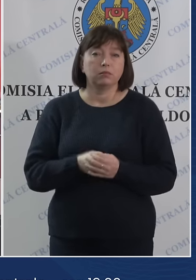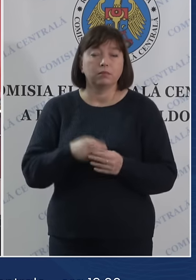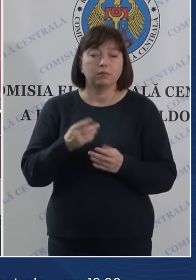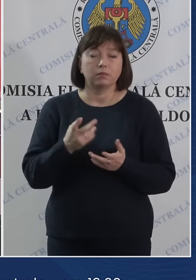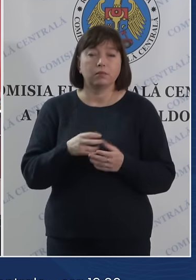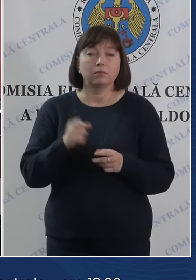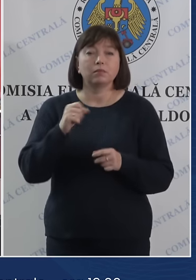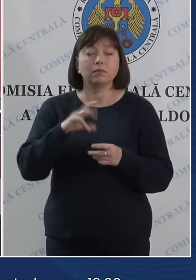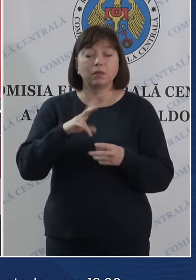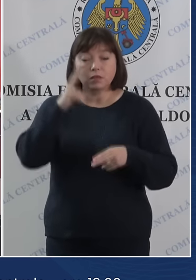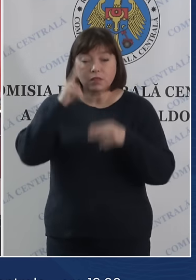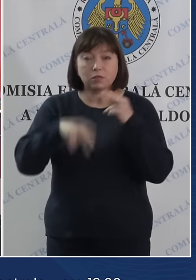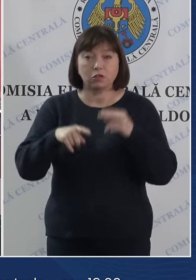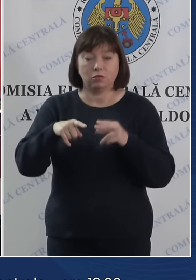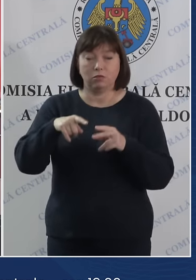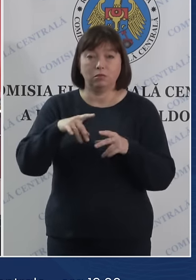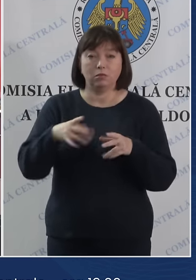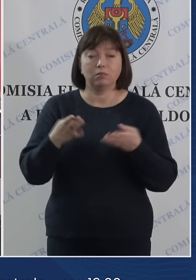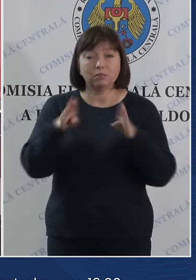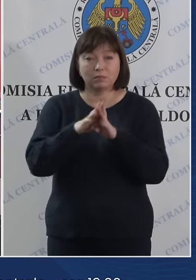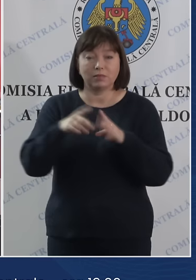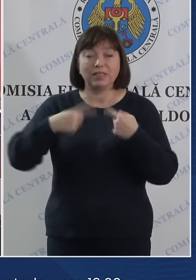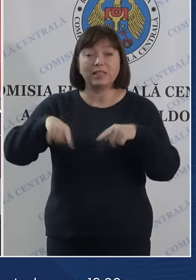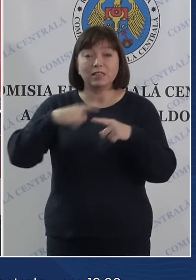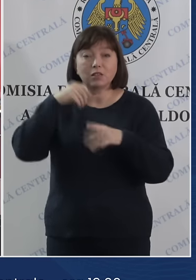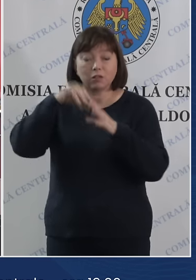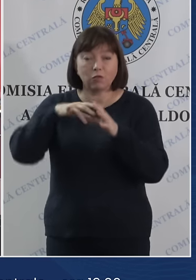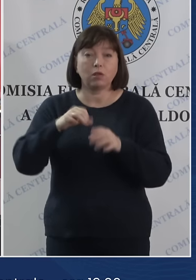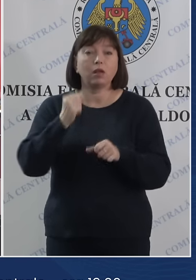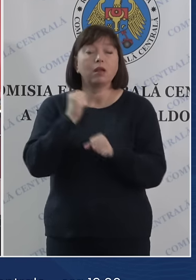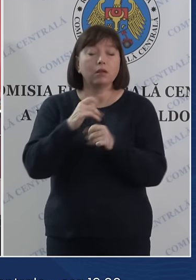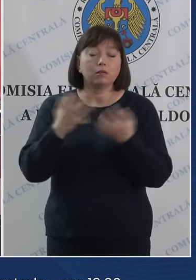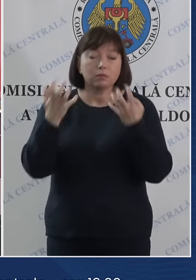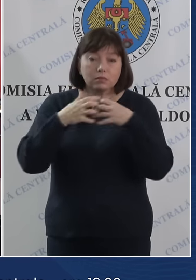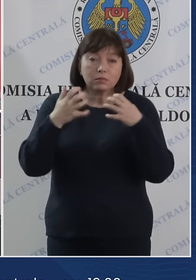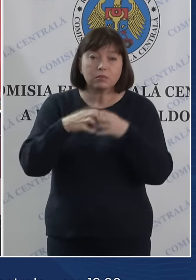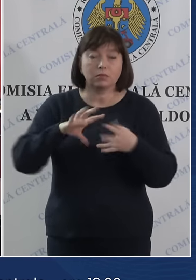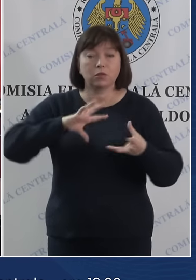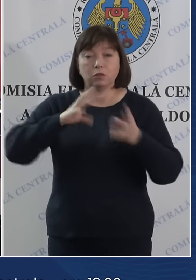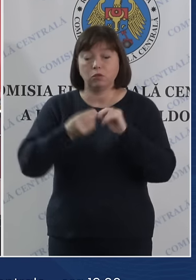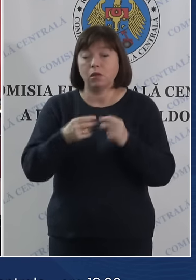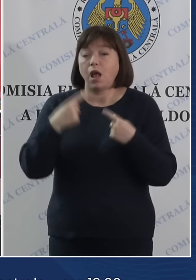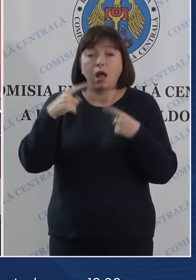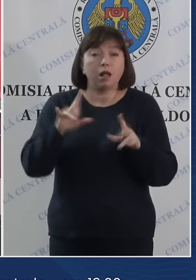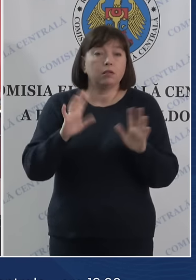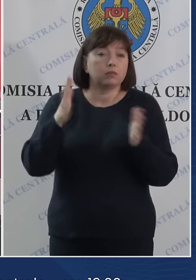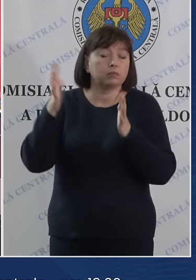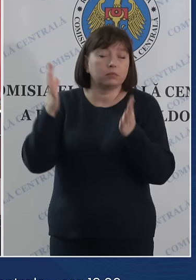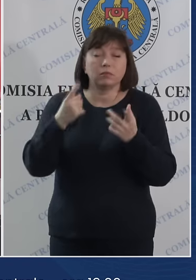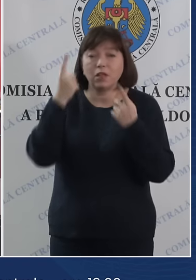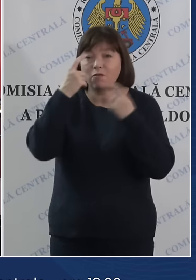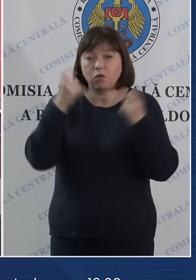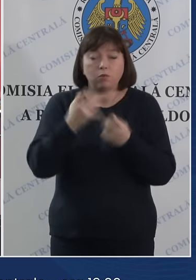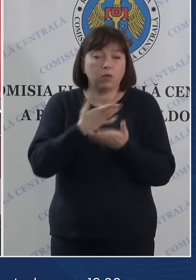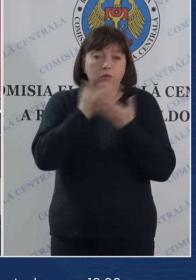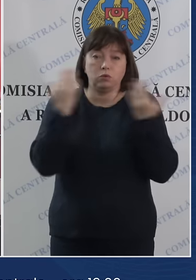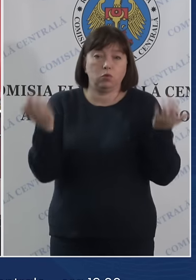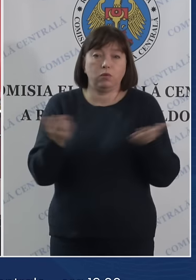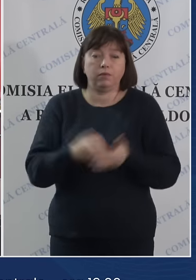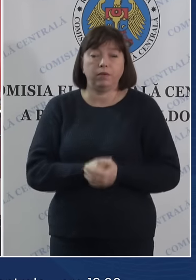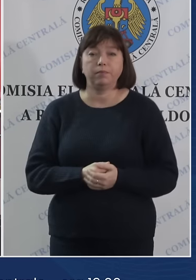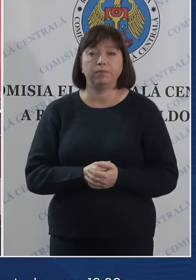bilanțul. Aceasta este. altă intrudente, alte informații nu dispun.